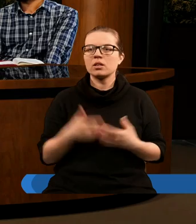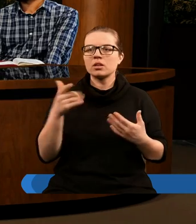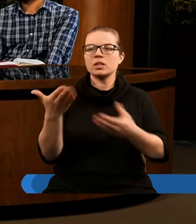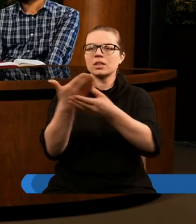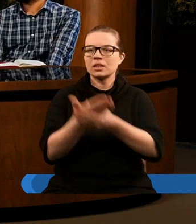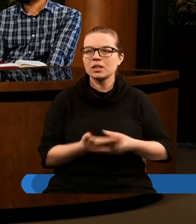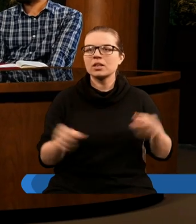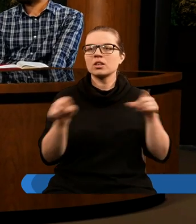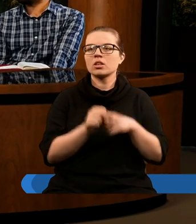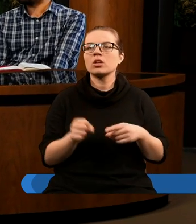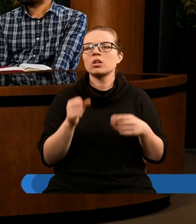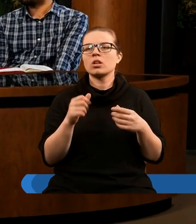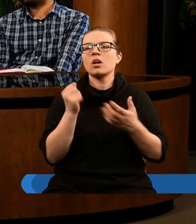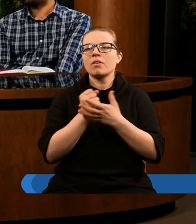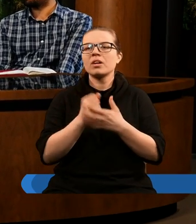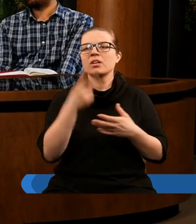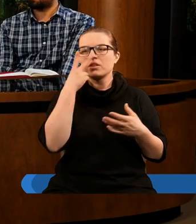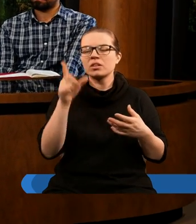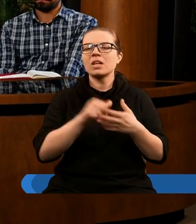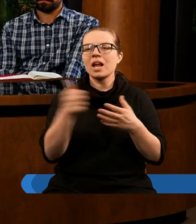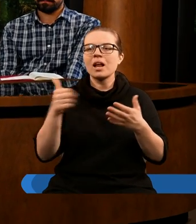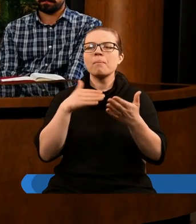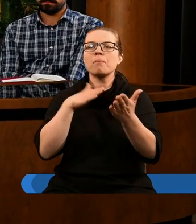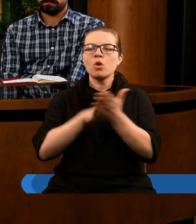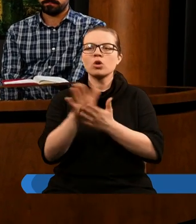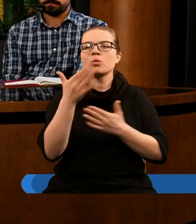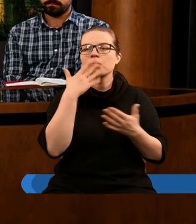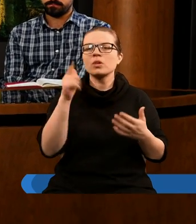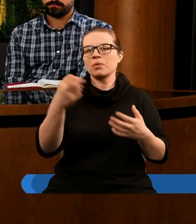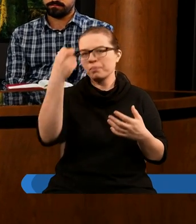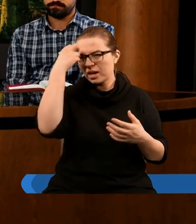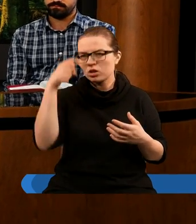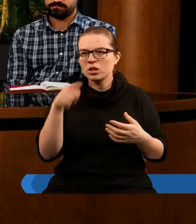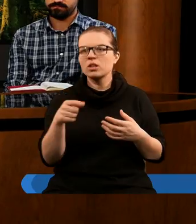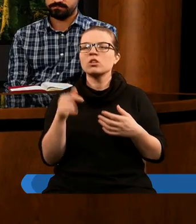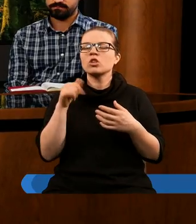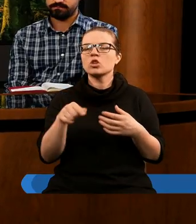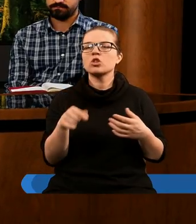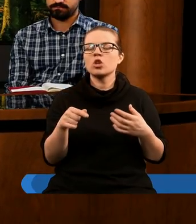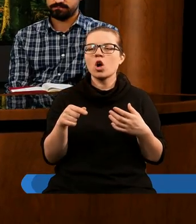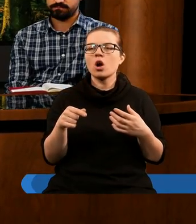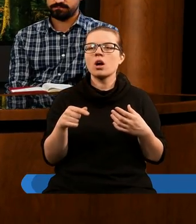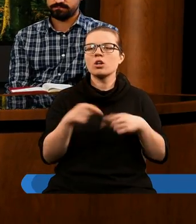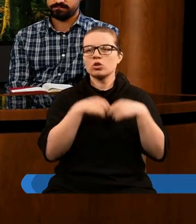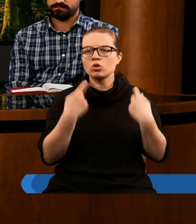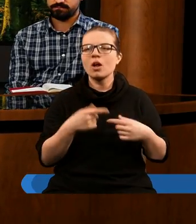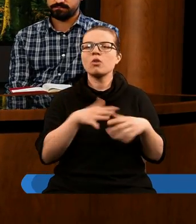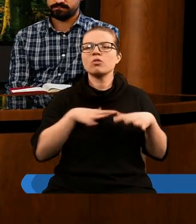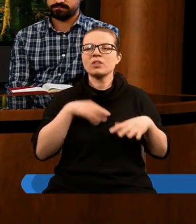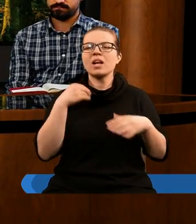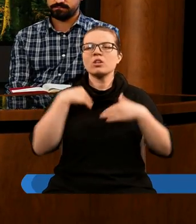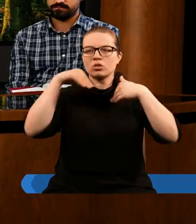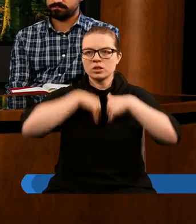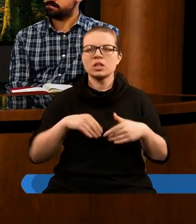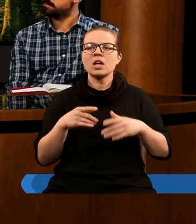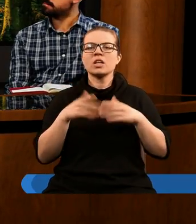Powracamy do kwestii, którą mówiliśmy na samym początku, czym jest pieczętowanie. Jest to Duch Święty, który